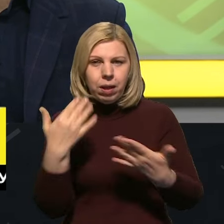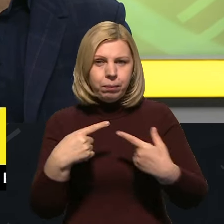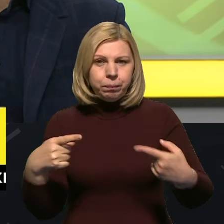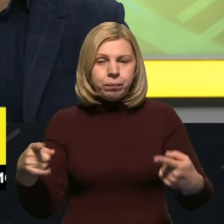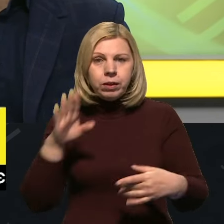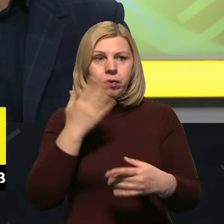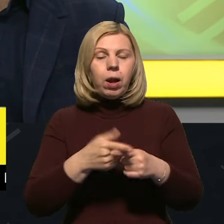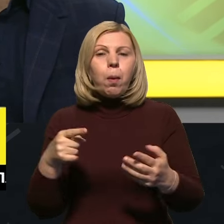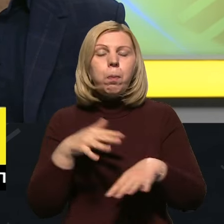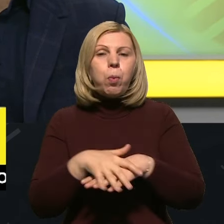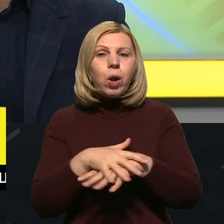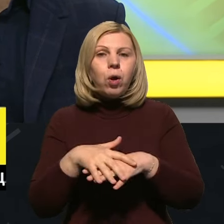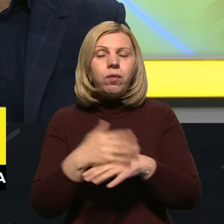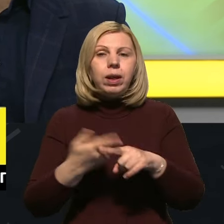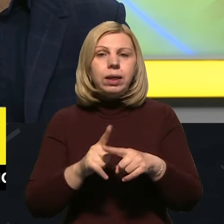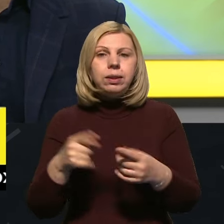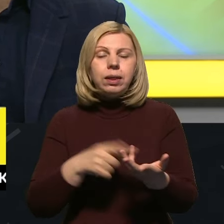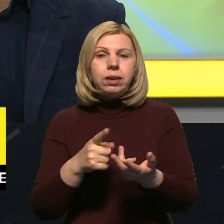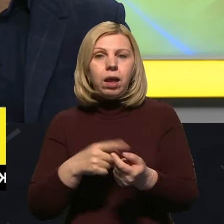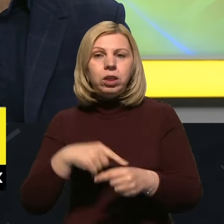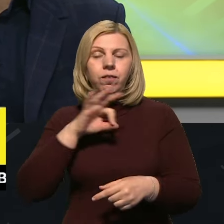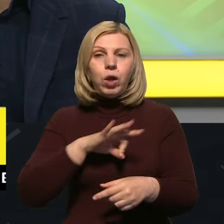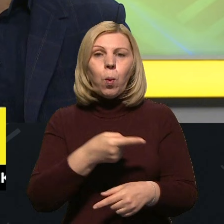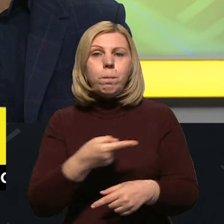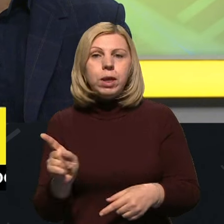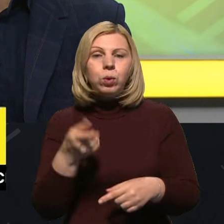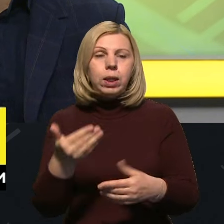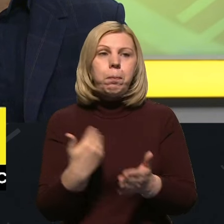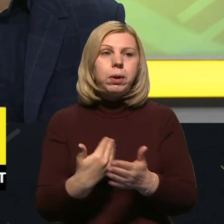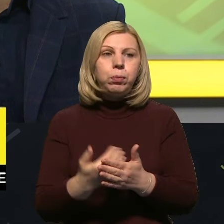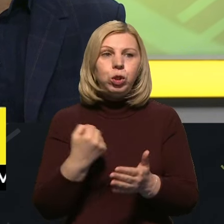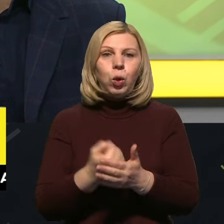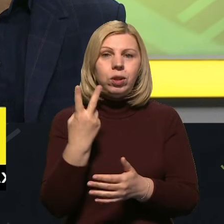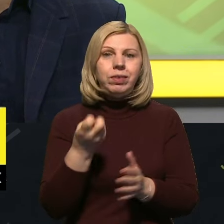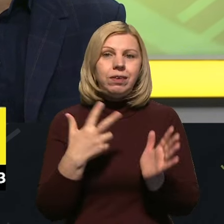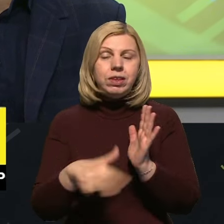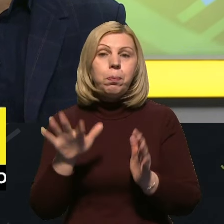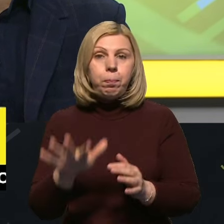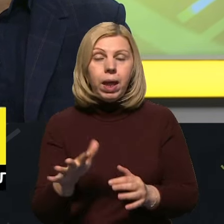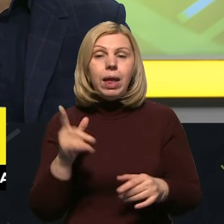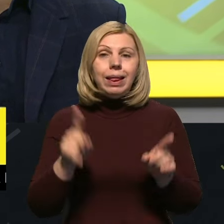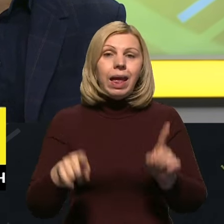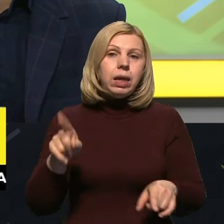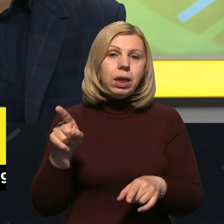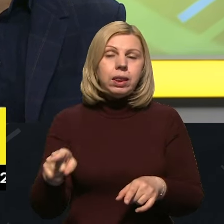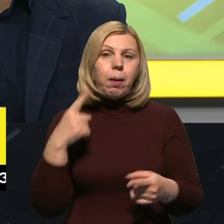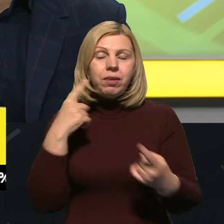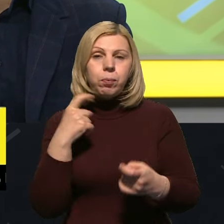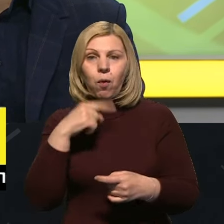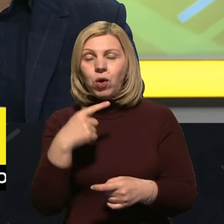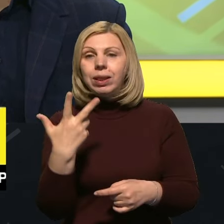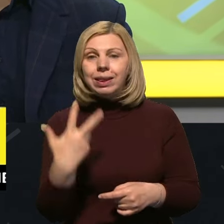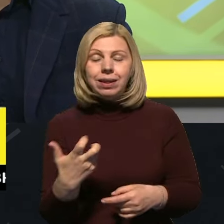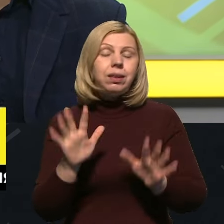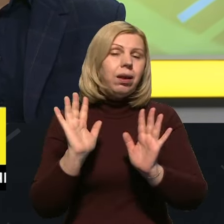наприклад, порахували запору на ці дані, включно з використаними мінус, там, приблизно до 285. Деякі, там, джерела говорять 300.